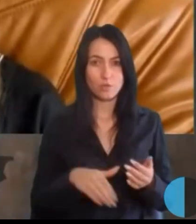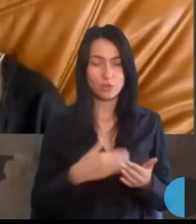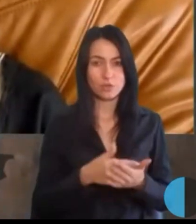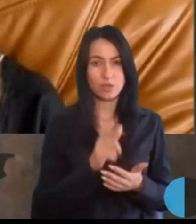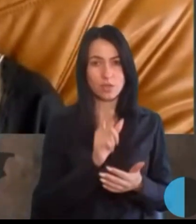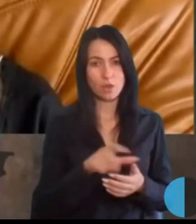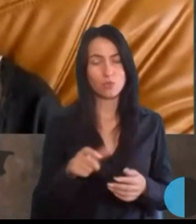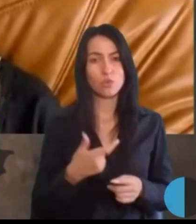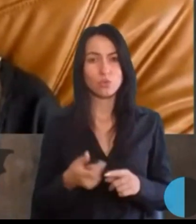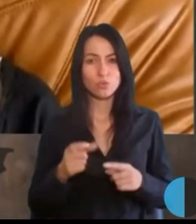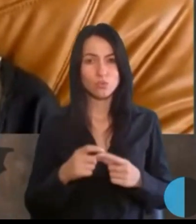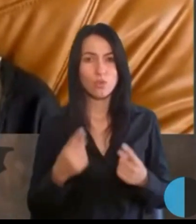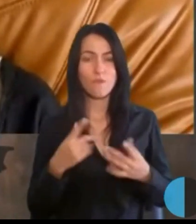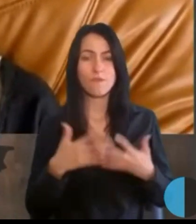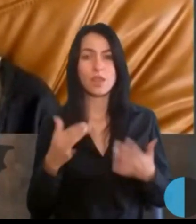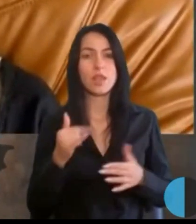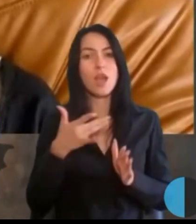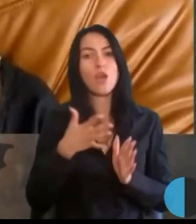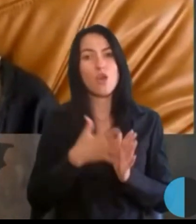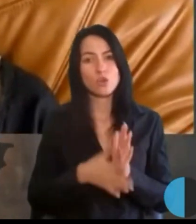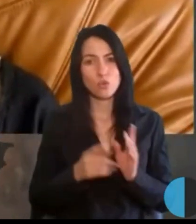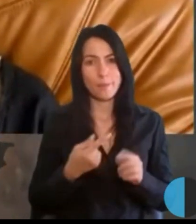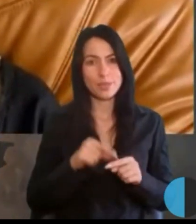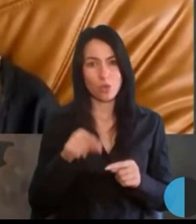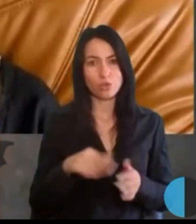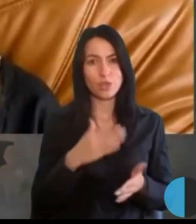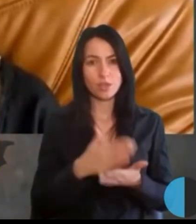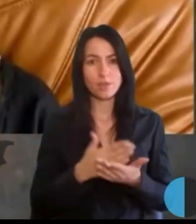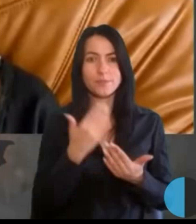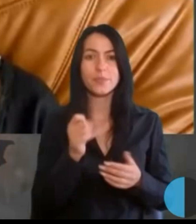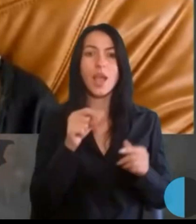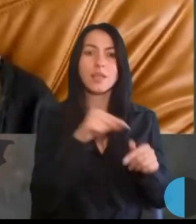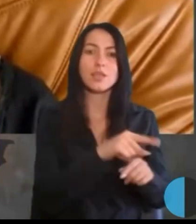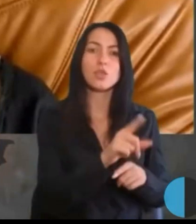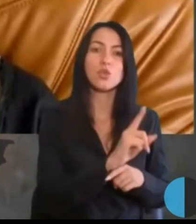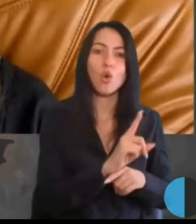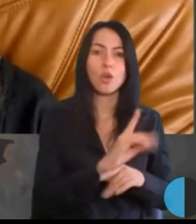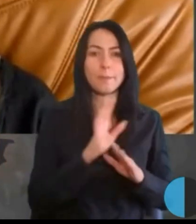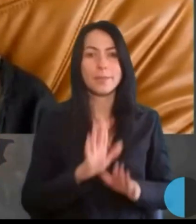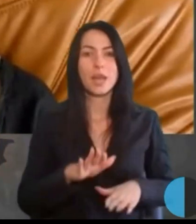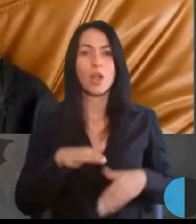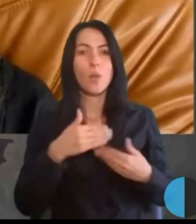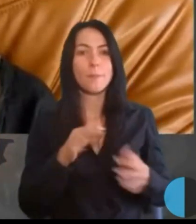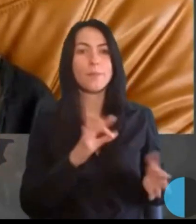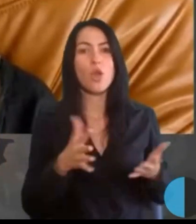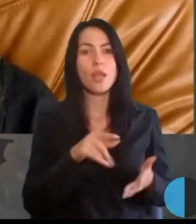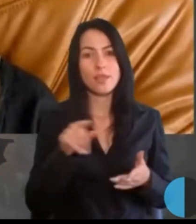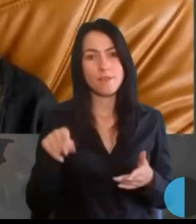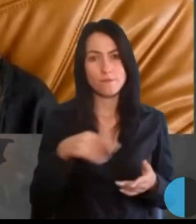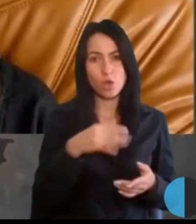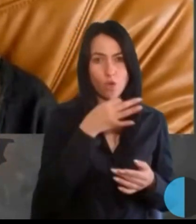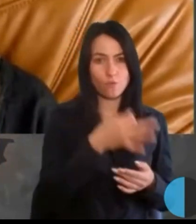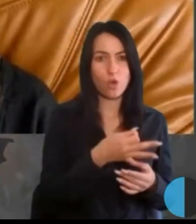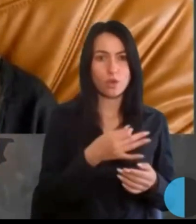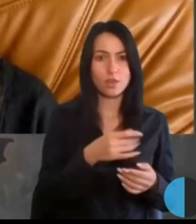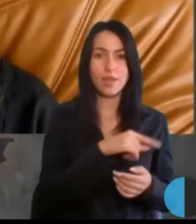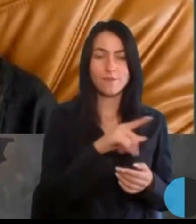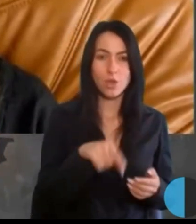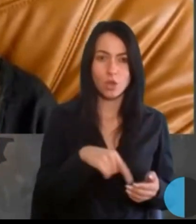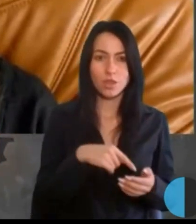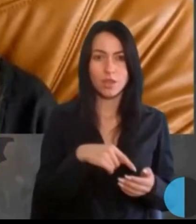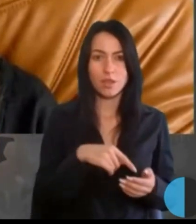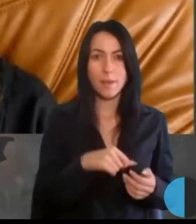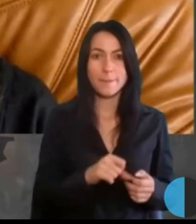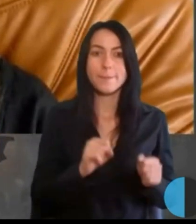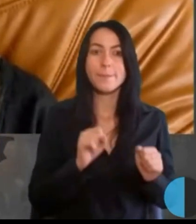і розуміння таке є. Пані Оксано, а ті норми, рекомендації, про які ви говорите, вони можуть